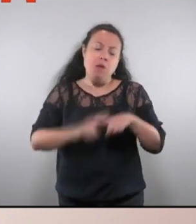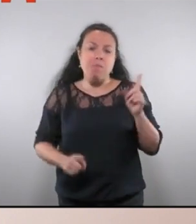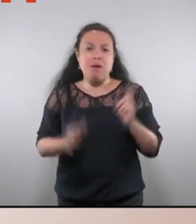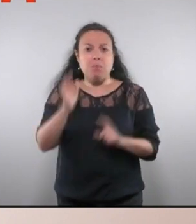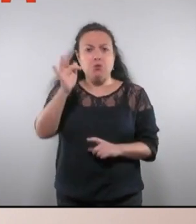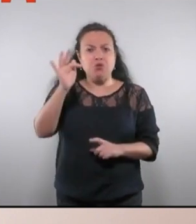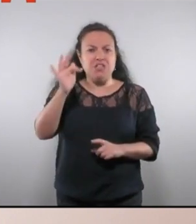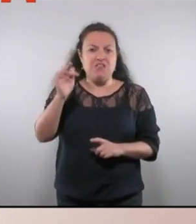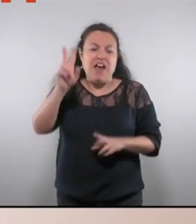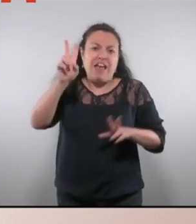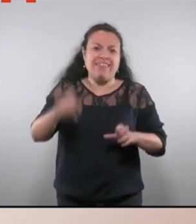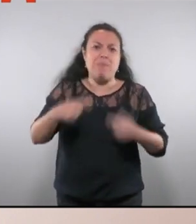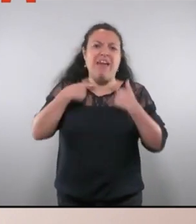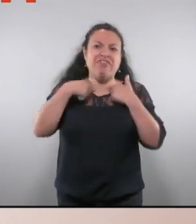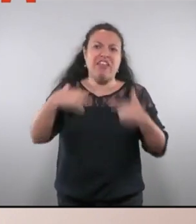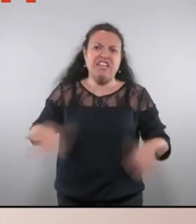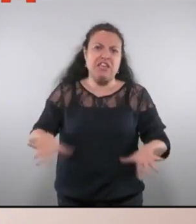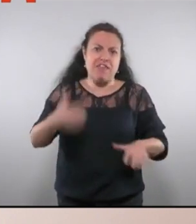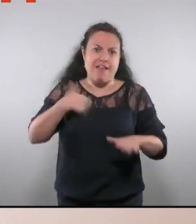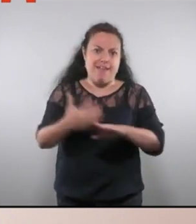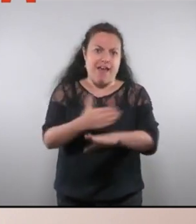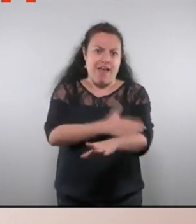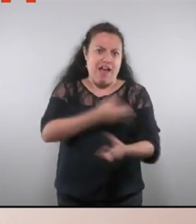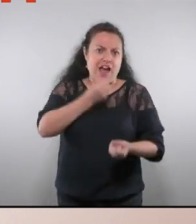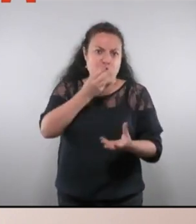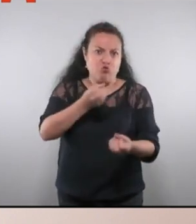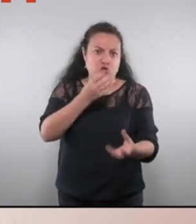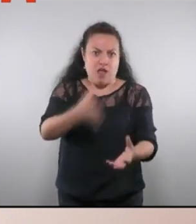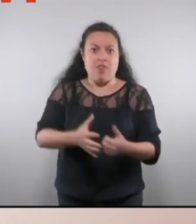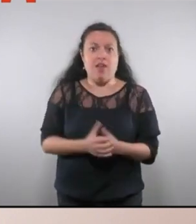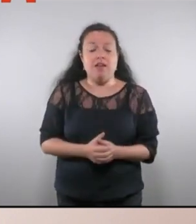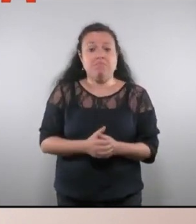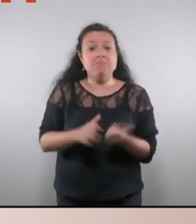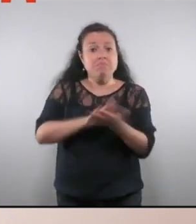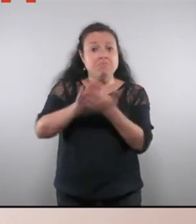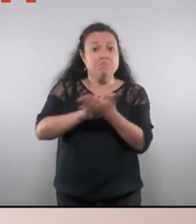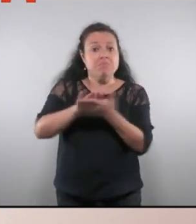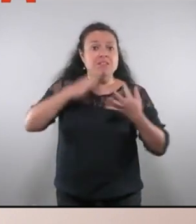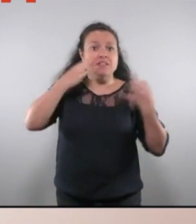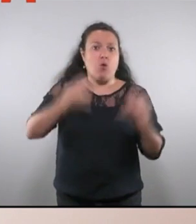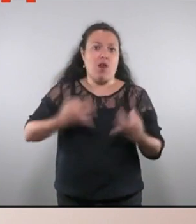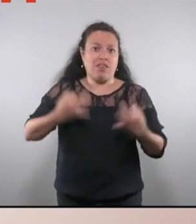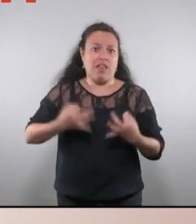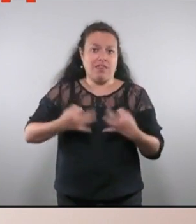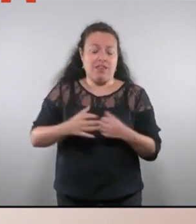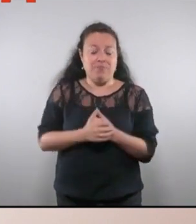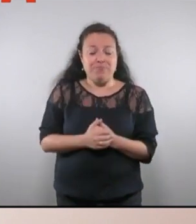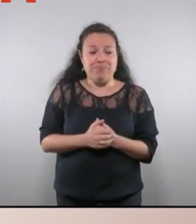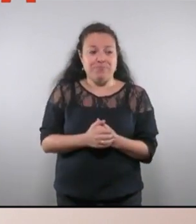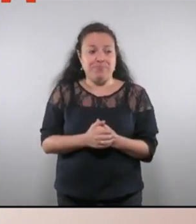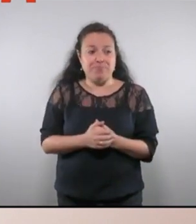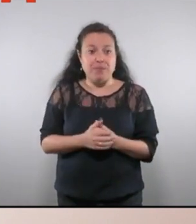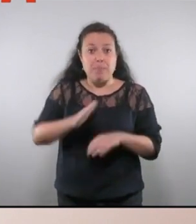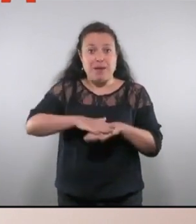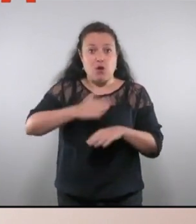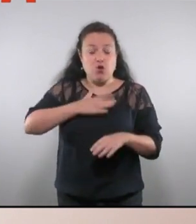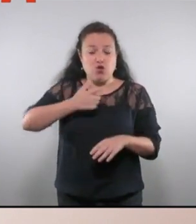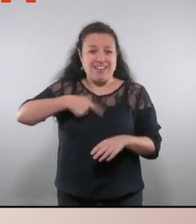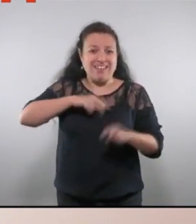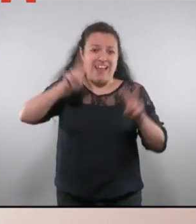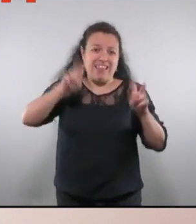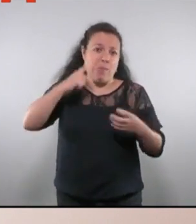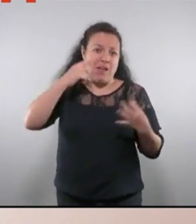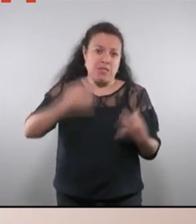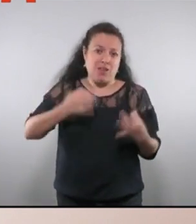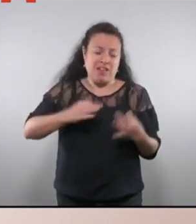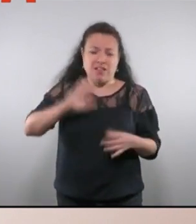anunciada. Sembla que en aquest ple i en els següents podrem parlar de seguretat. Una qüestió per nosaltres absolutament